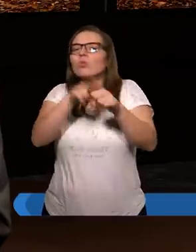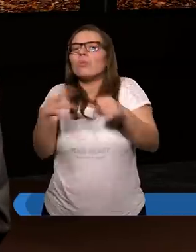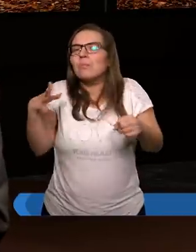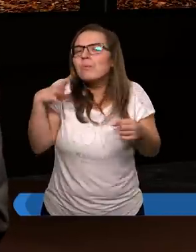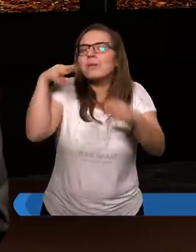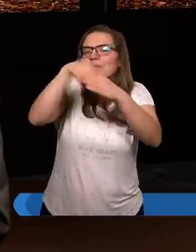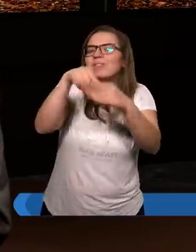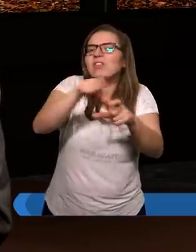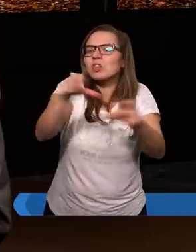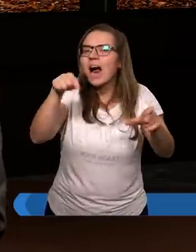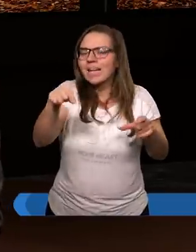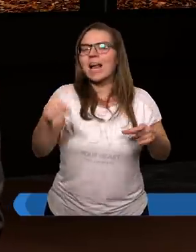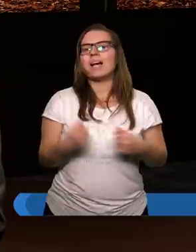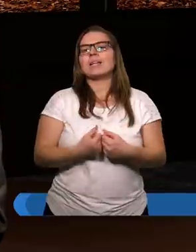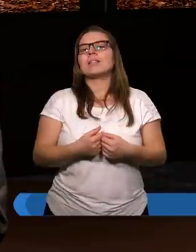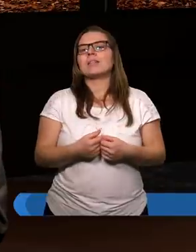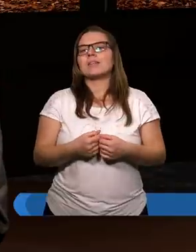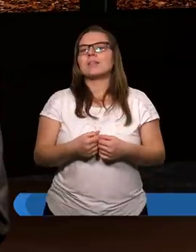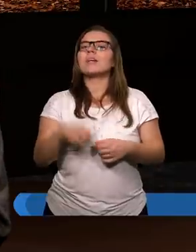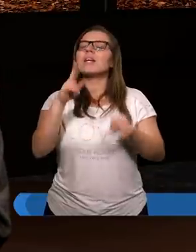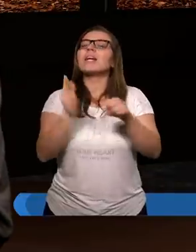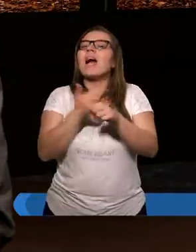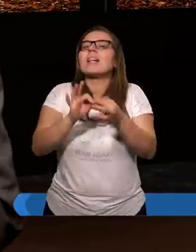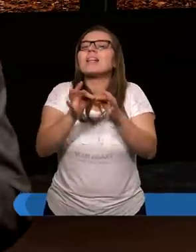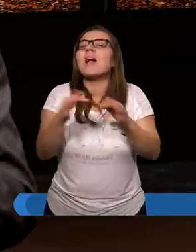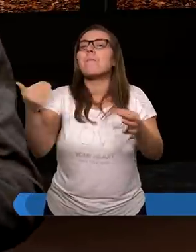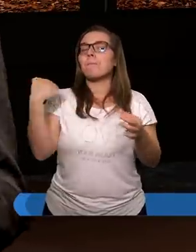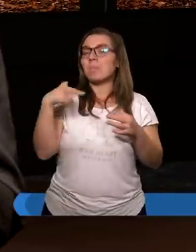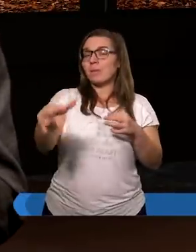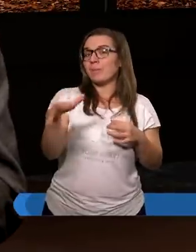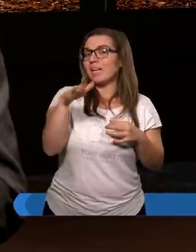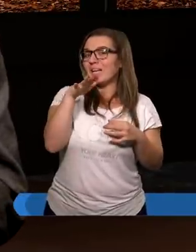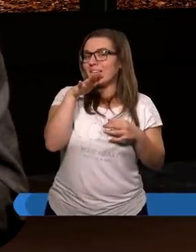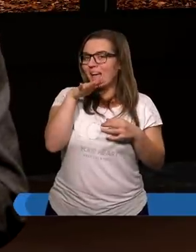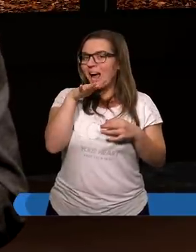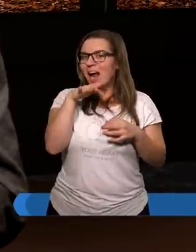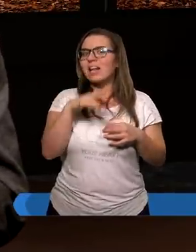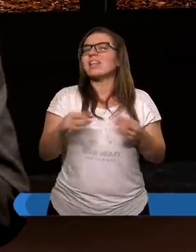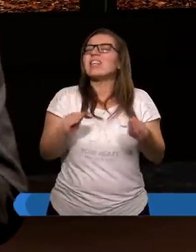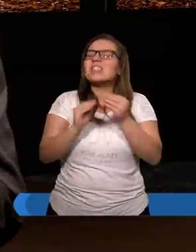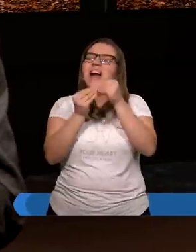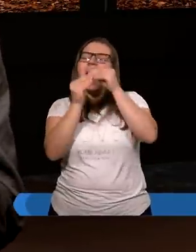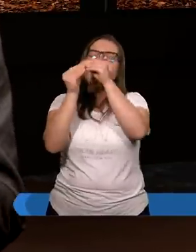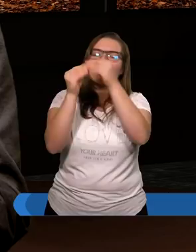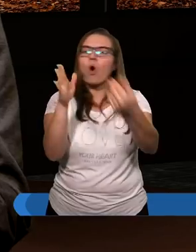ludzie wtedy. Szczególnie, kiedy nawet jeszcze był to Izrael, który kształtował swoją narodowość przez